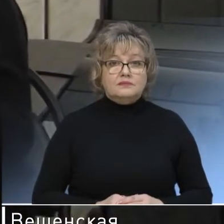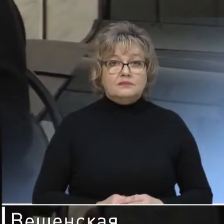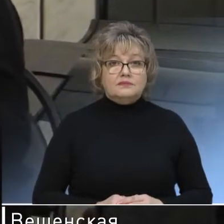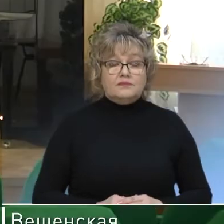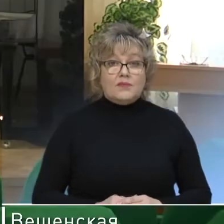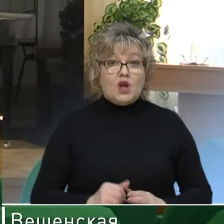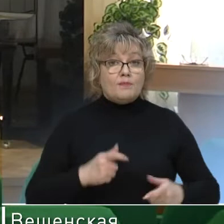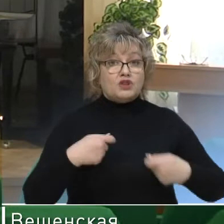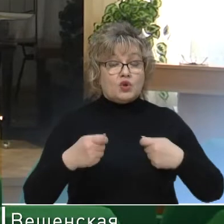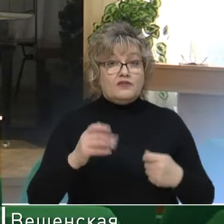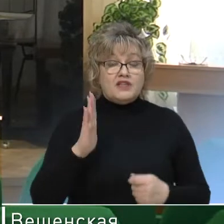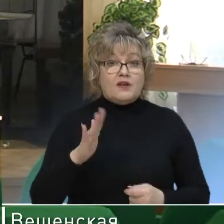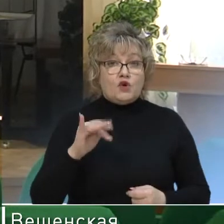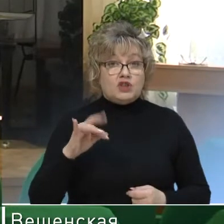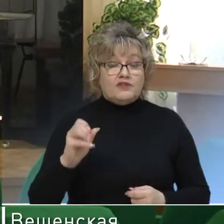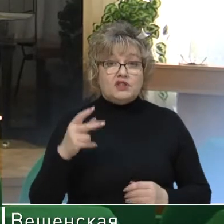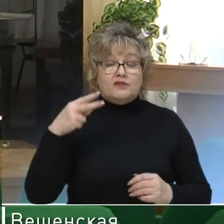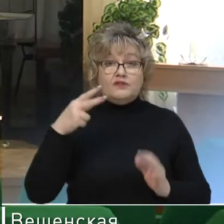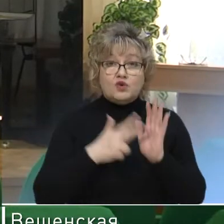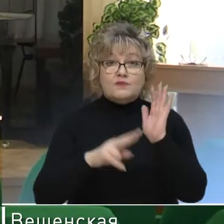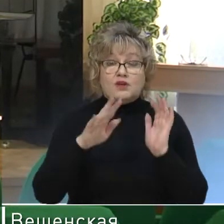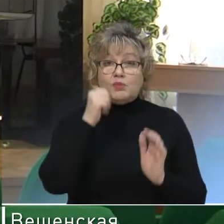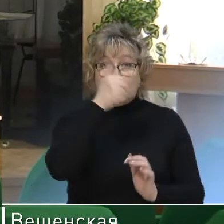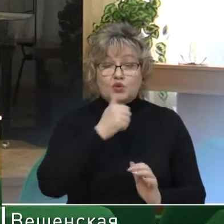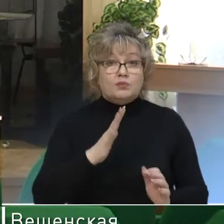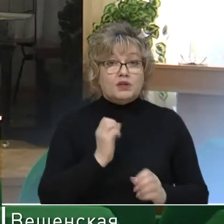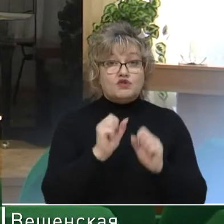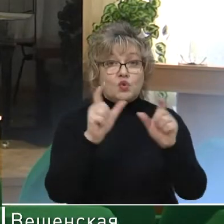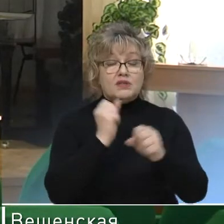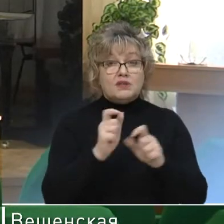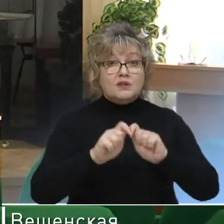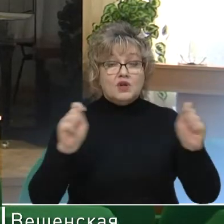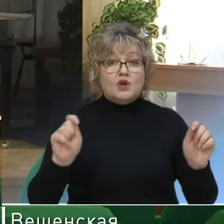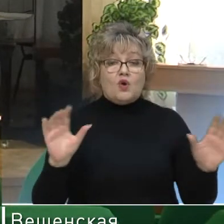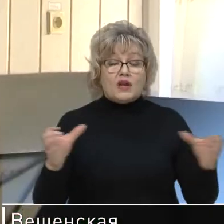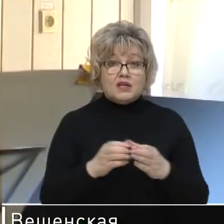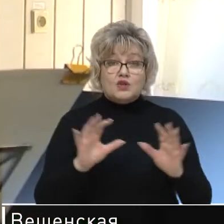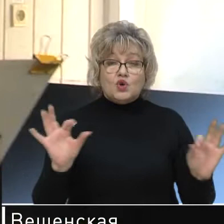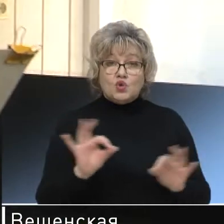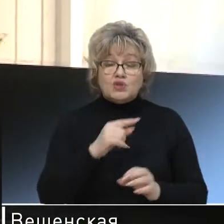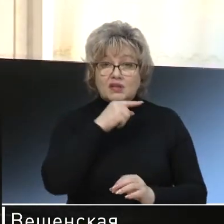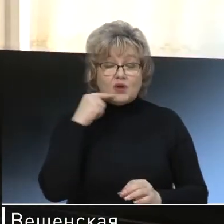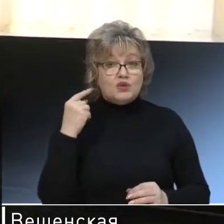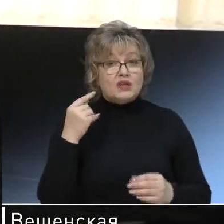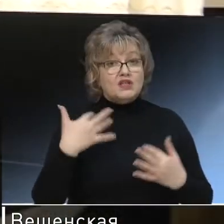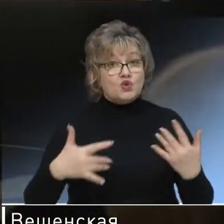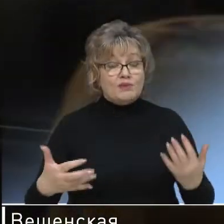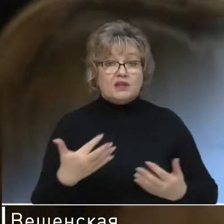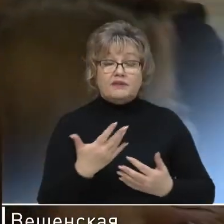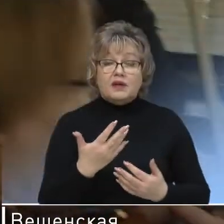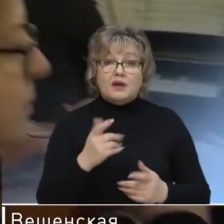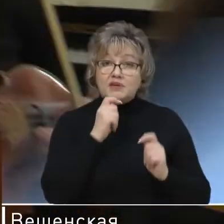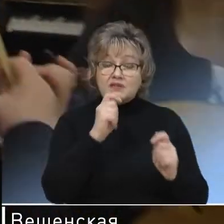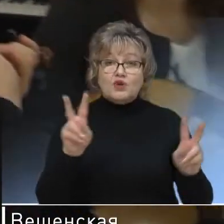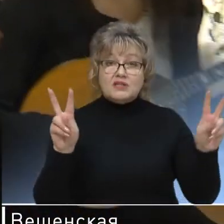Под руководством Василия Федоровича в 92-м году в школе был создан оркестр русских народных инструментов, которому спустя два года